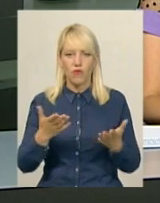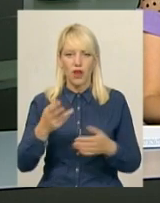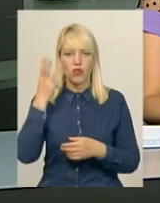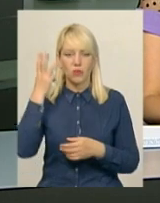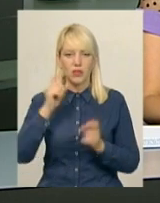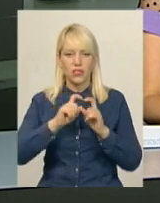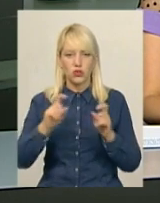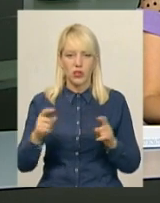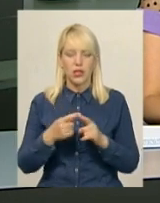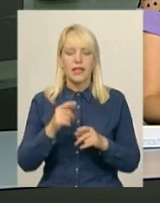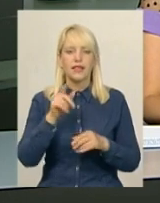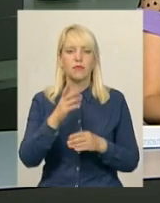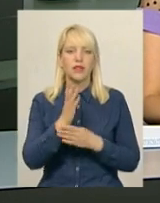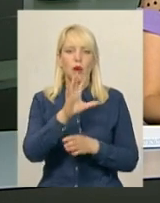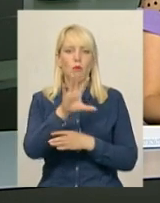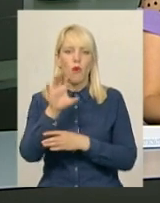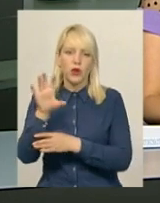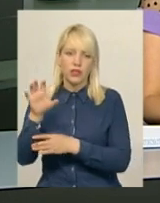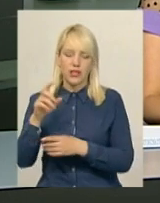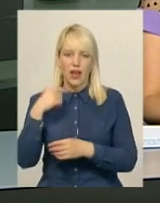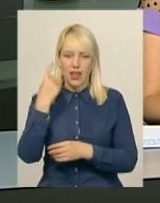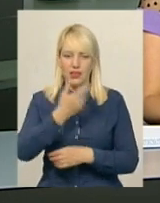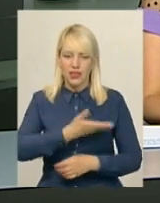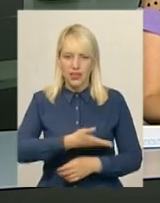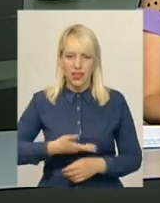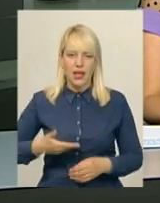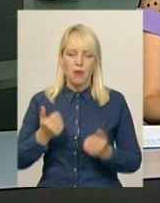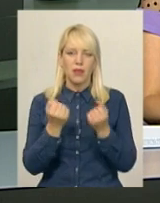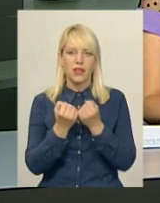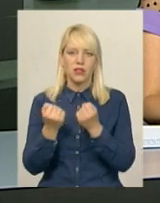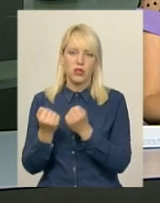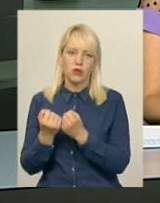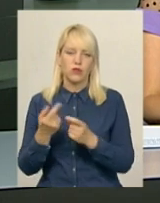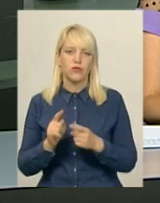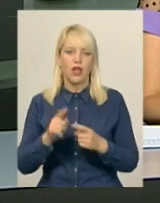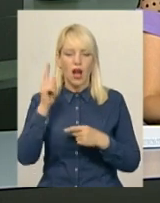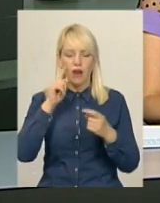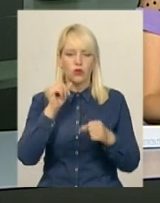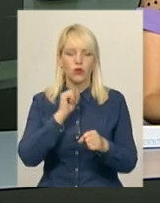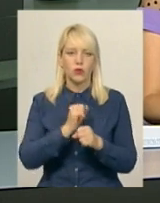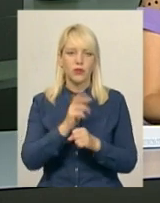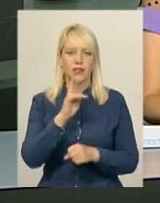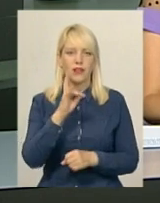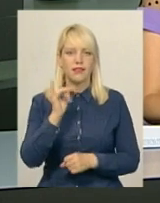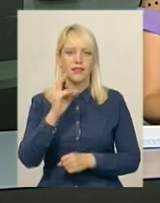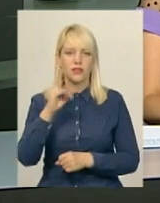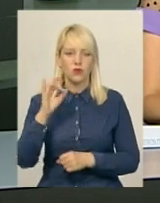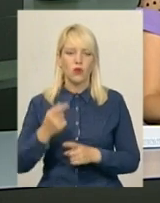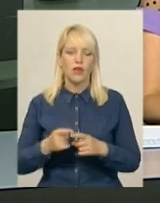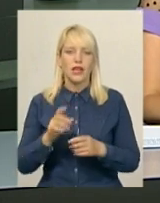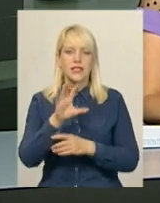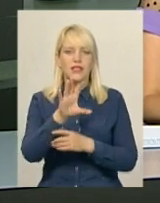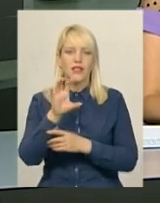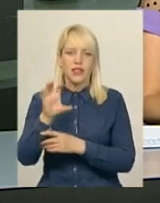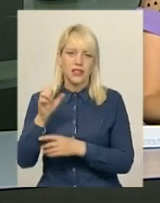фотопортретів близнюків та дві нят. Автор робіт – хмельничанин Сергій Аніськов. Світлин він зробив у рамках сьомого параду близнят, що